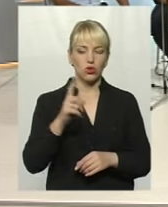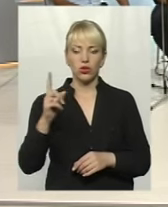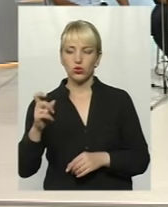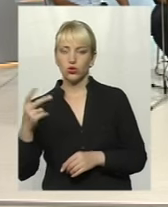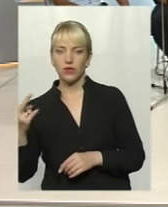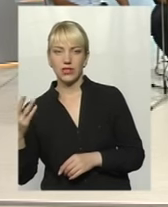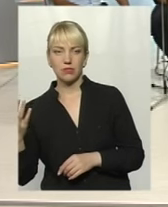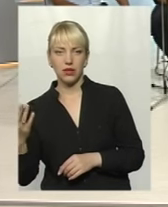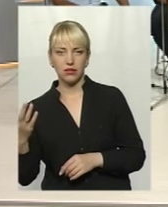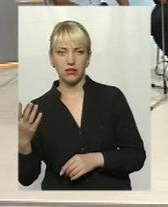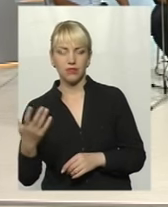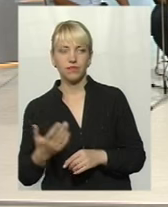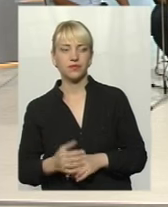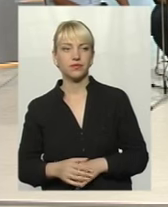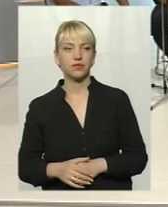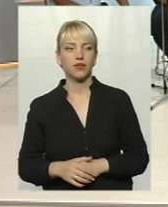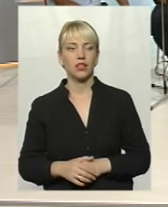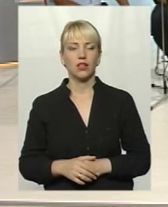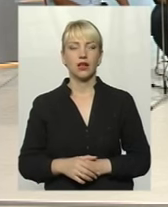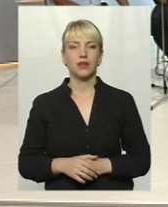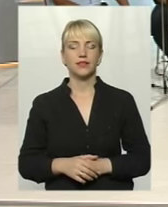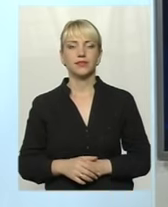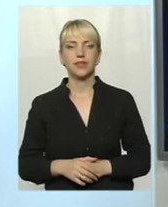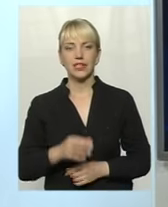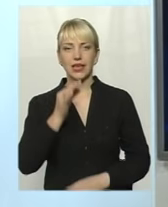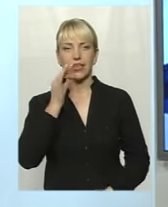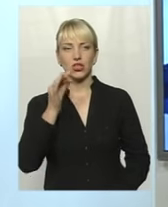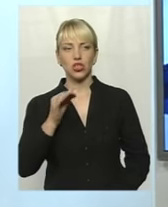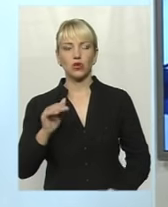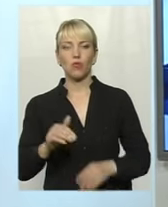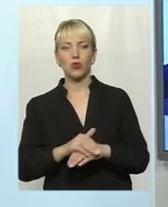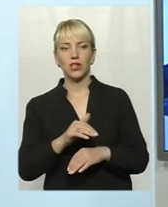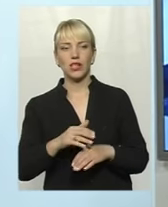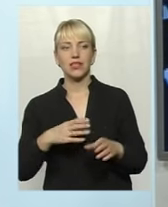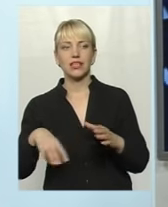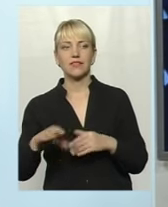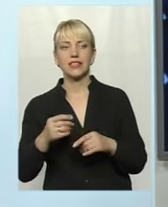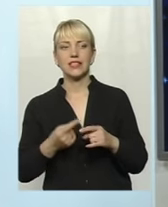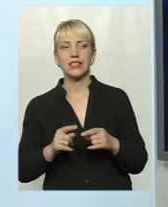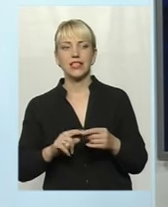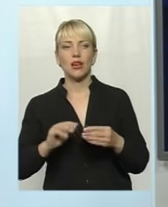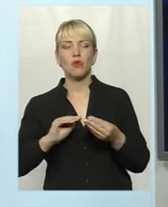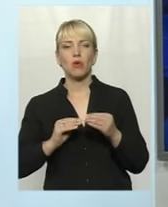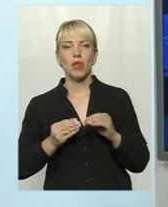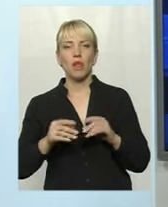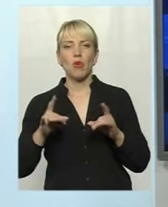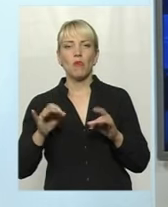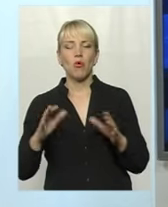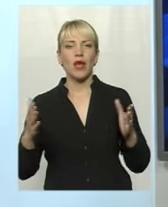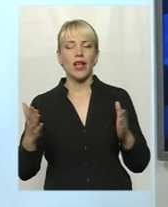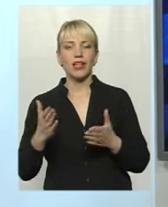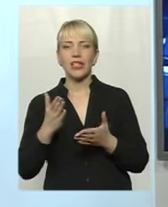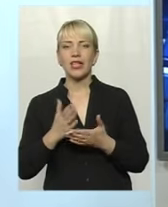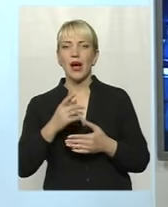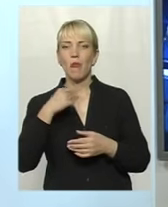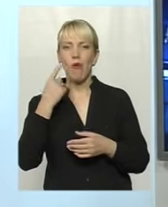бюлітні були спорчені. Скажіть, будь ласка, оці всі проблеми, про які йде мова узвернення,